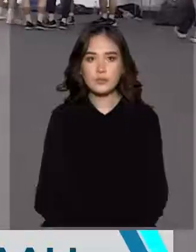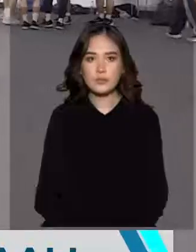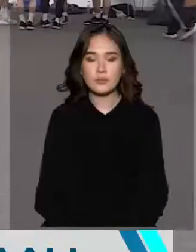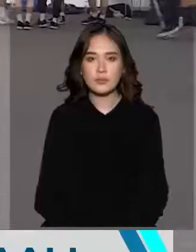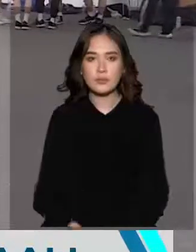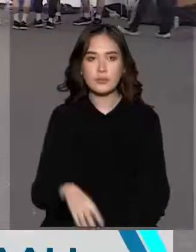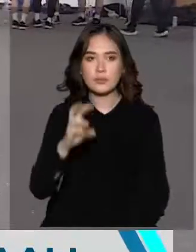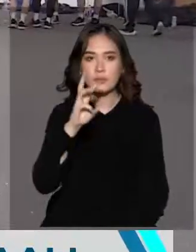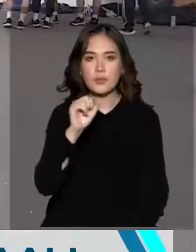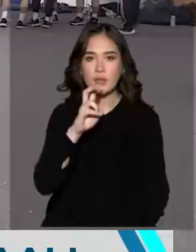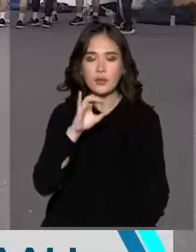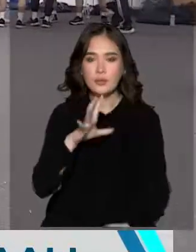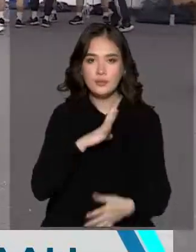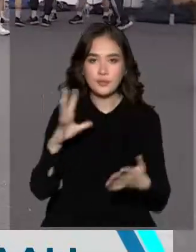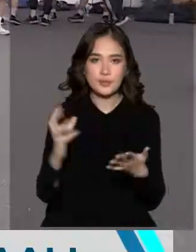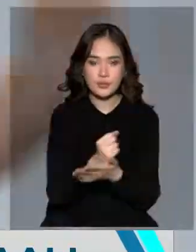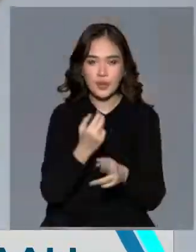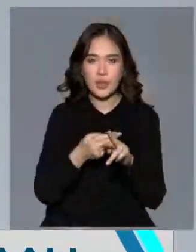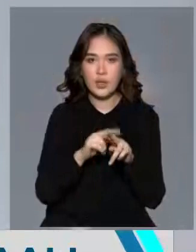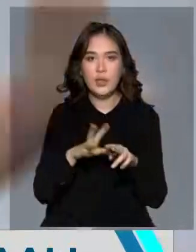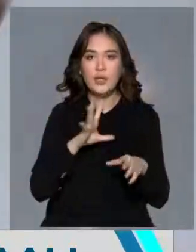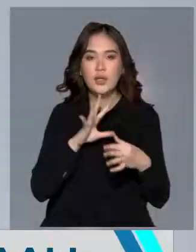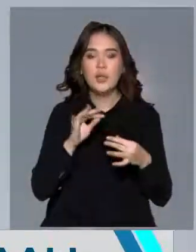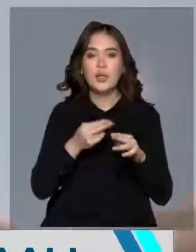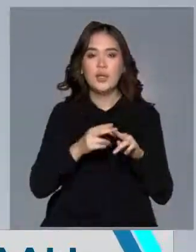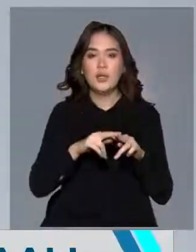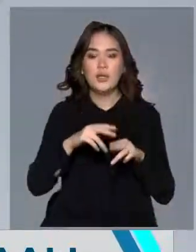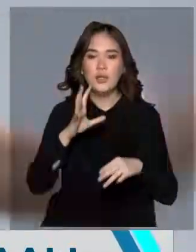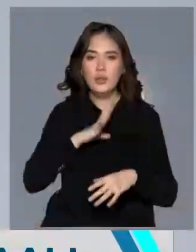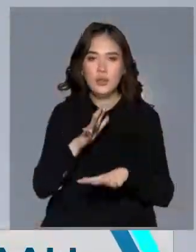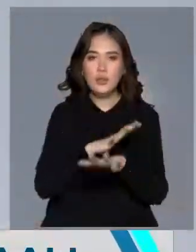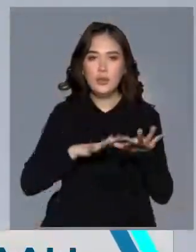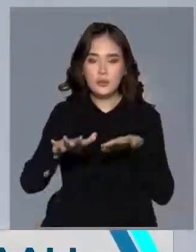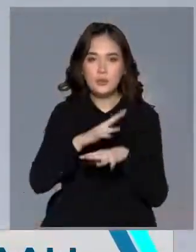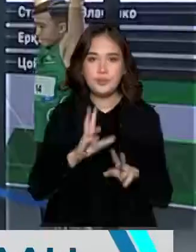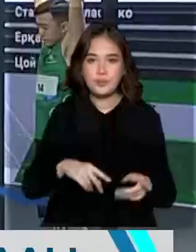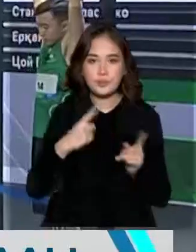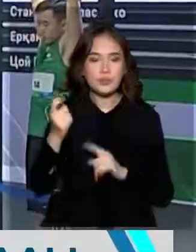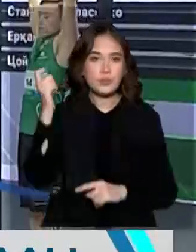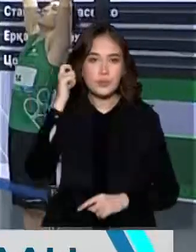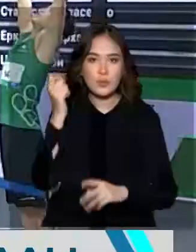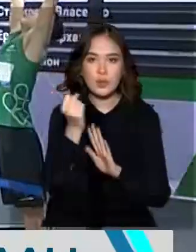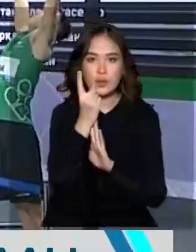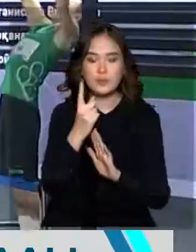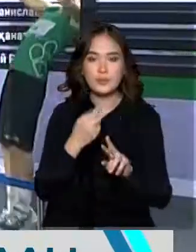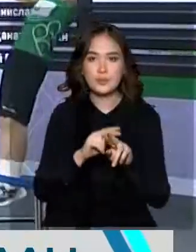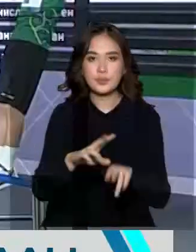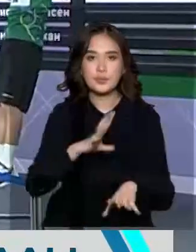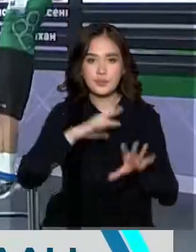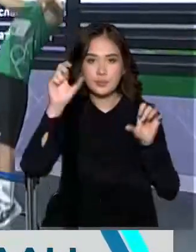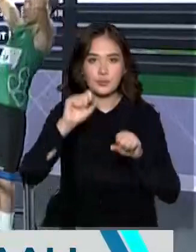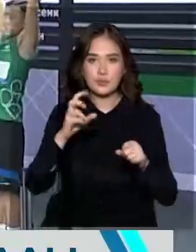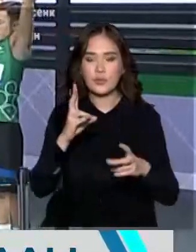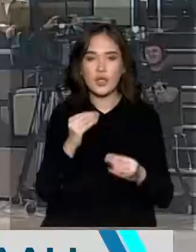Мансур Мансабын женістен бастат. Өңілер үрктеуінен үркілмей өтіп ел ордаға жетті. Жасы ғомбірде, бірақ белтемірде ересектерге